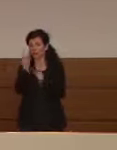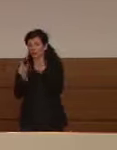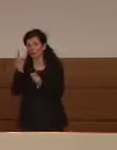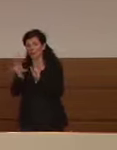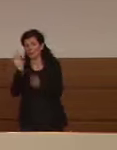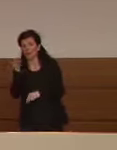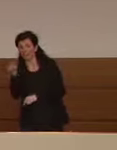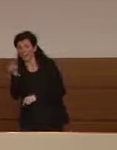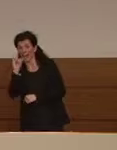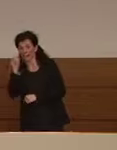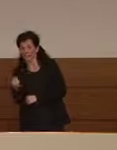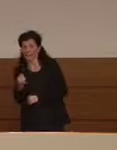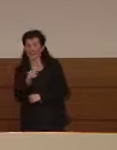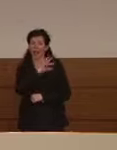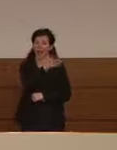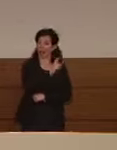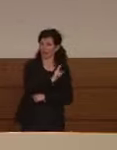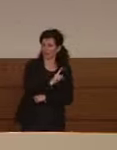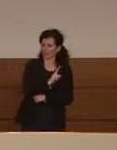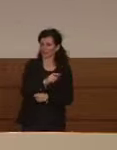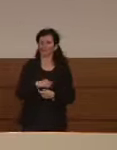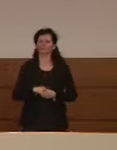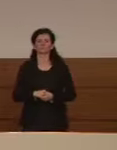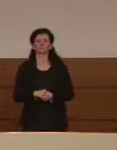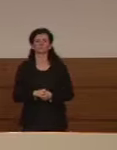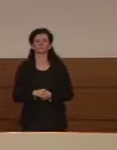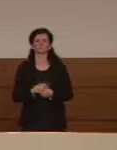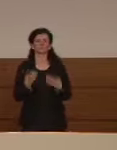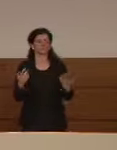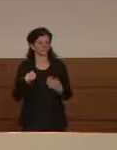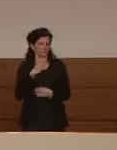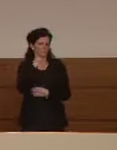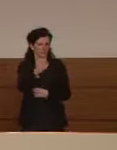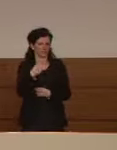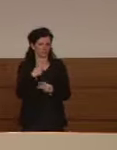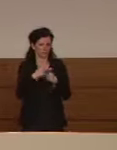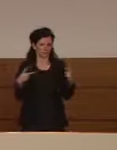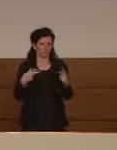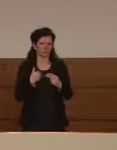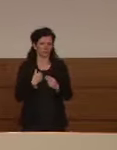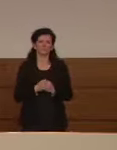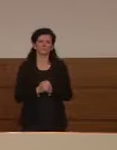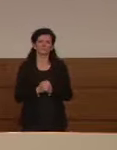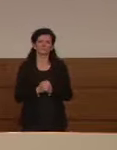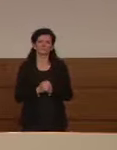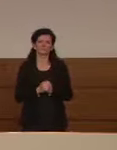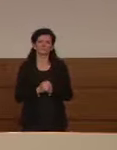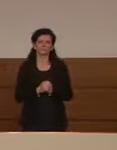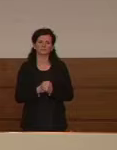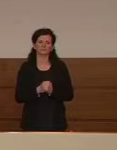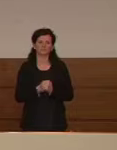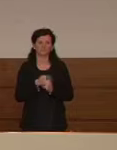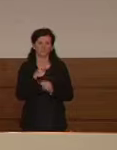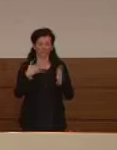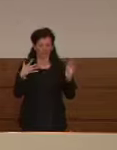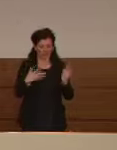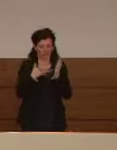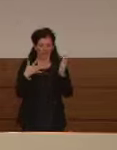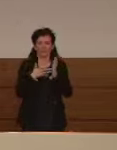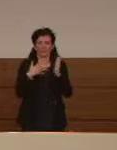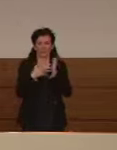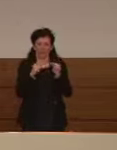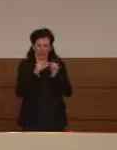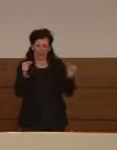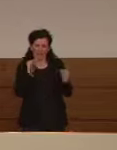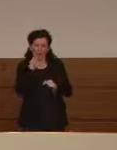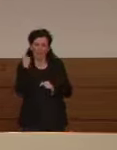provo a rispondere io che ci siano state le difficoltà nel fare i tamponi l'abbiamo visto in una